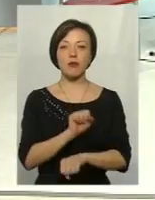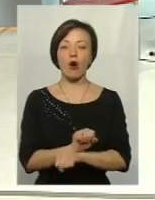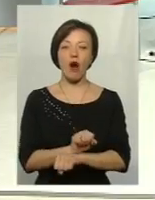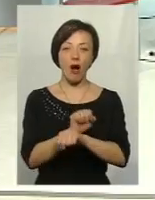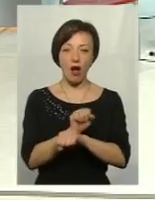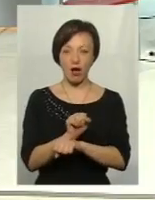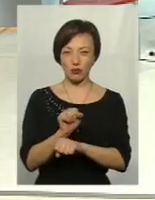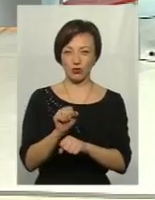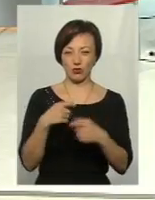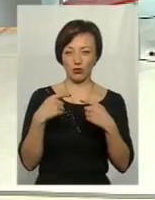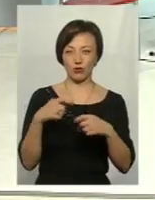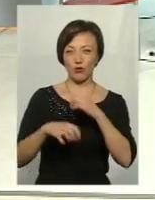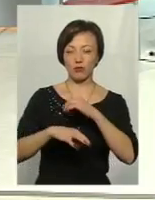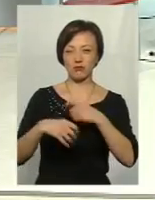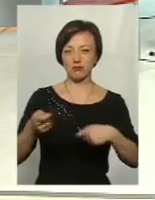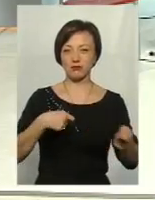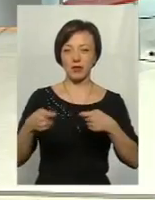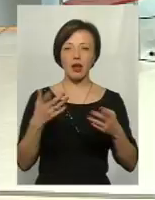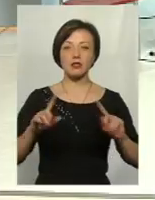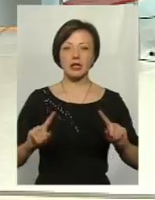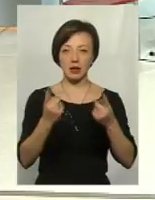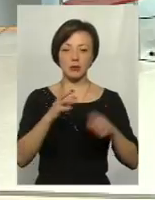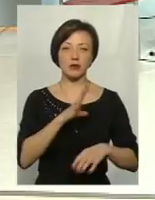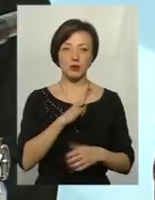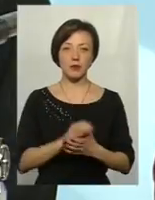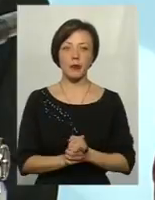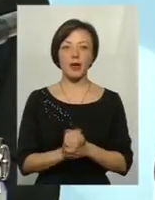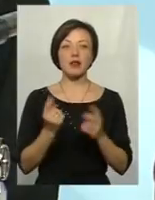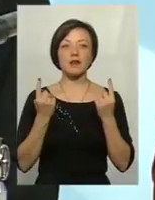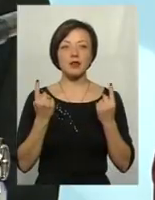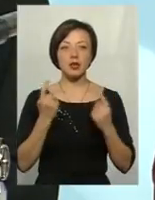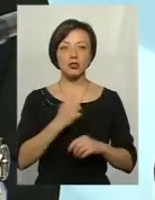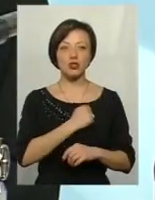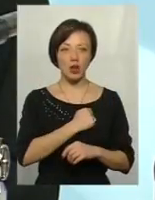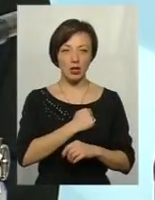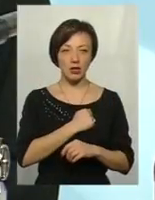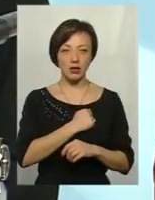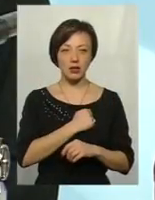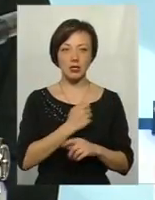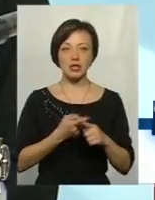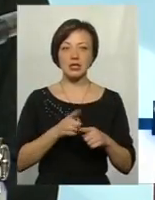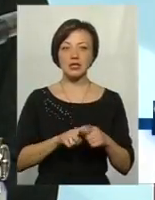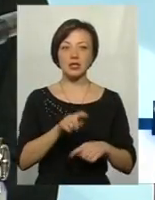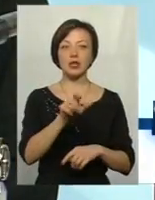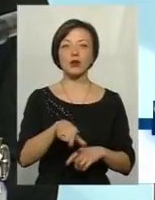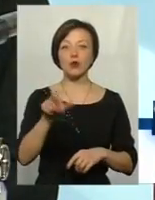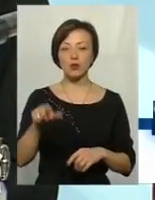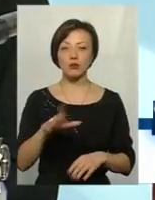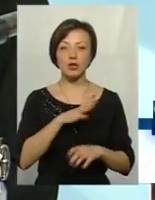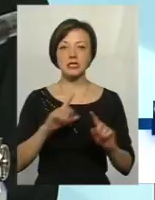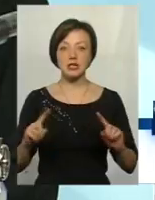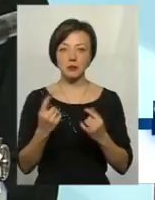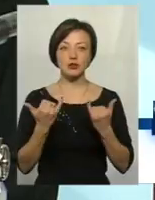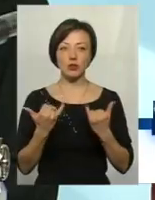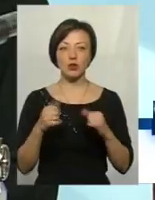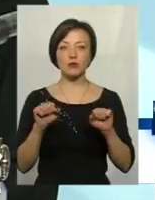чинять блокаду, які були затримані, власне, так. На превеликий жаль, ці люди, які були затримані і які сьогодні,